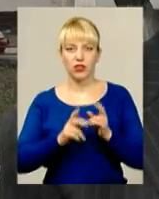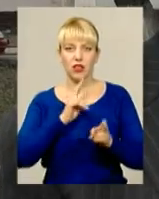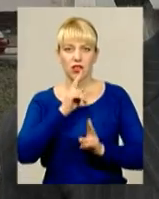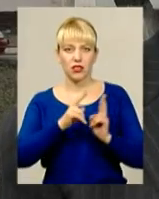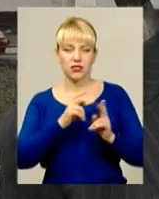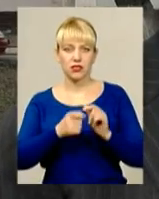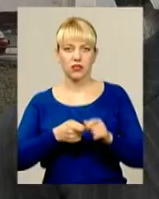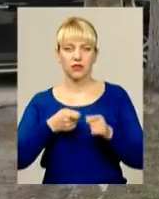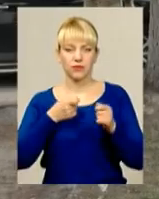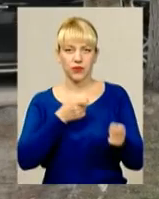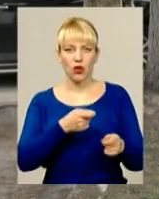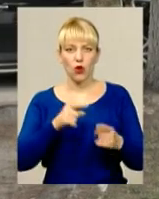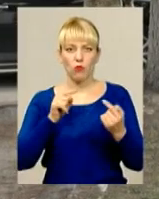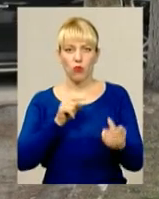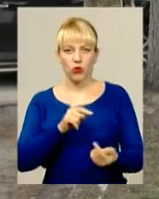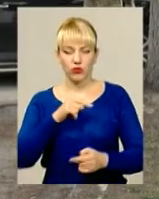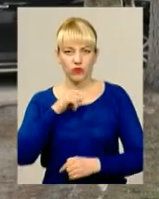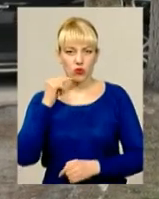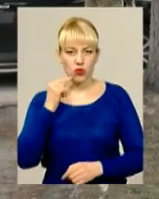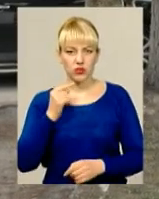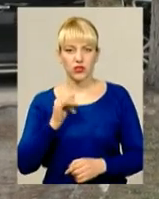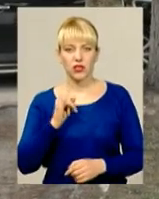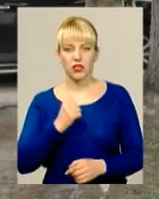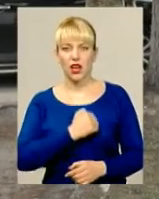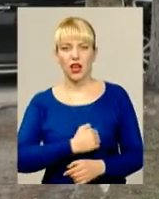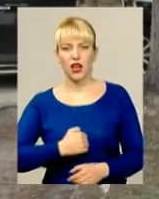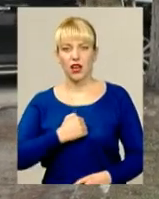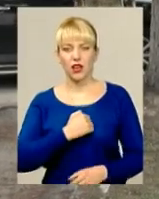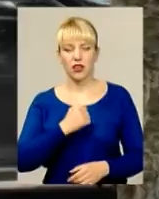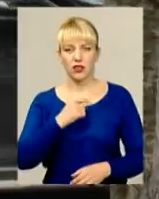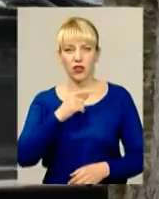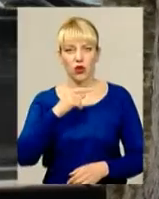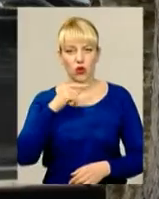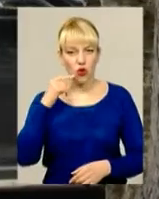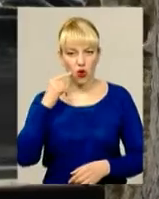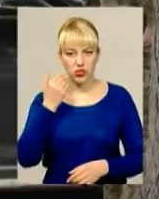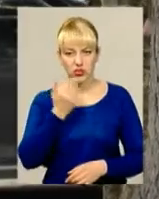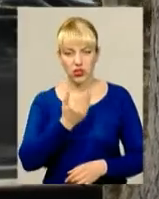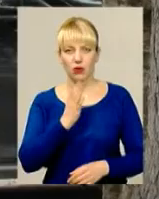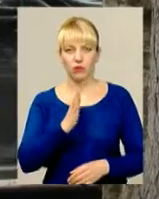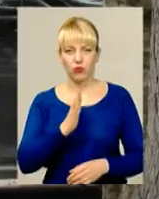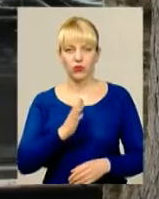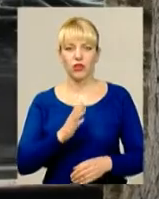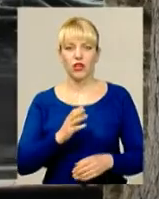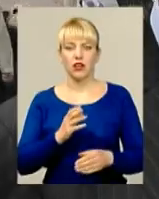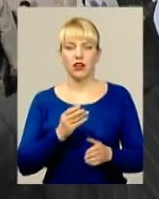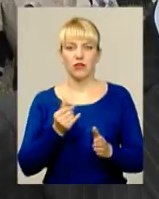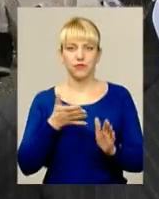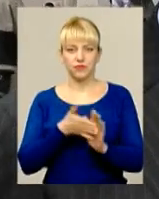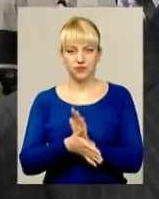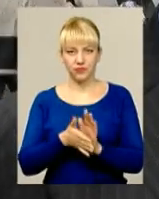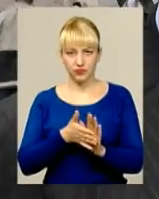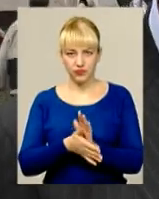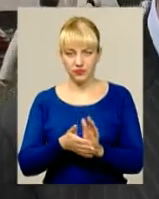проти Російської Федерції. Агресор должен буде понести финансові потери. По всій країні